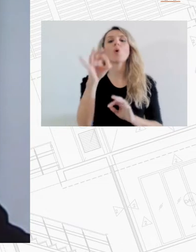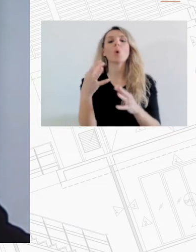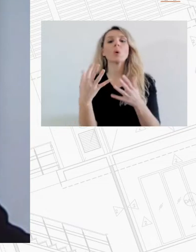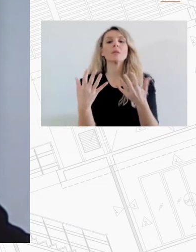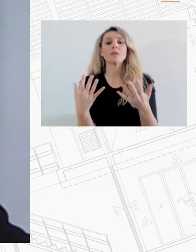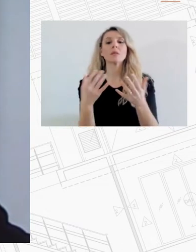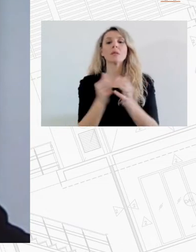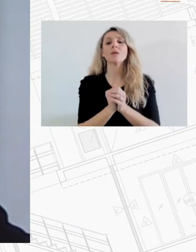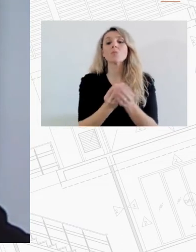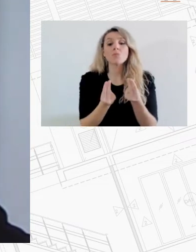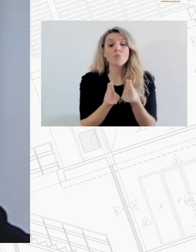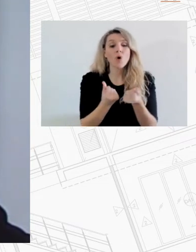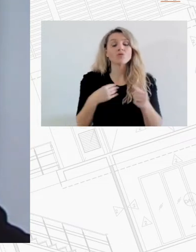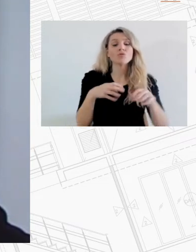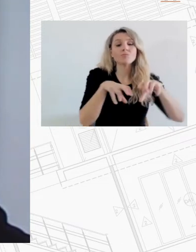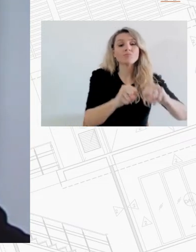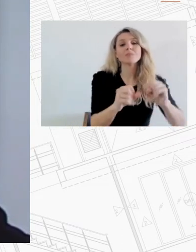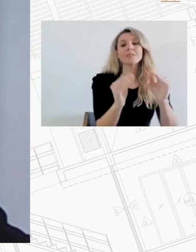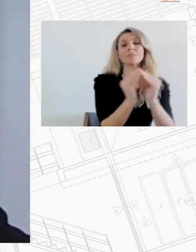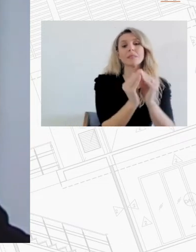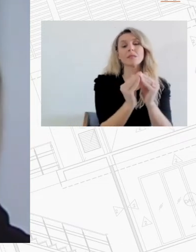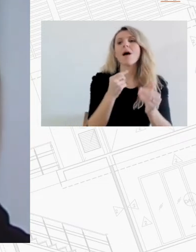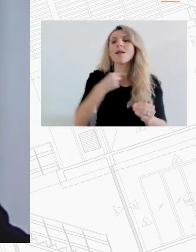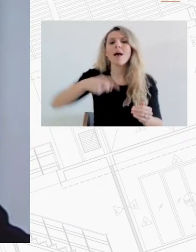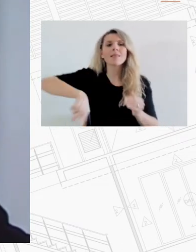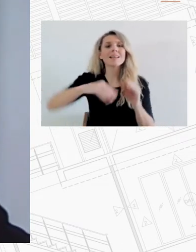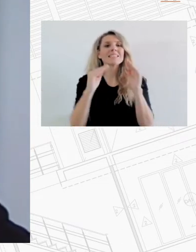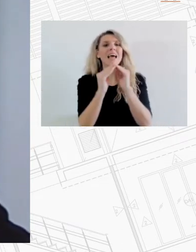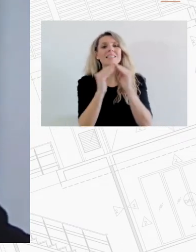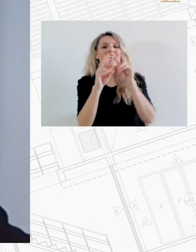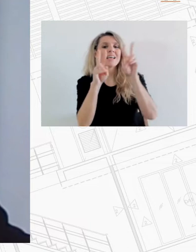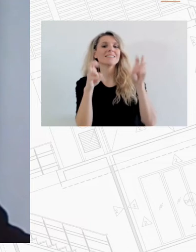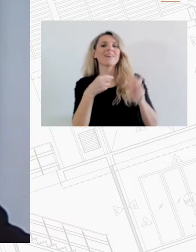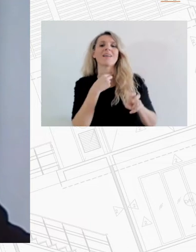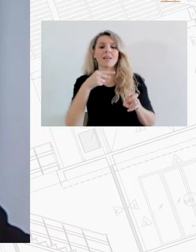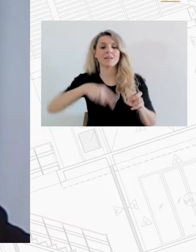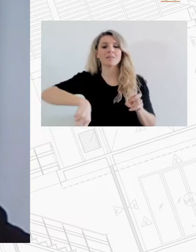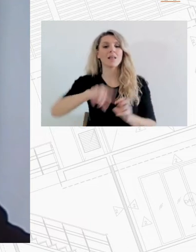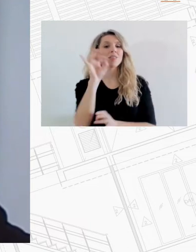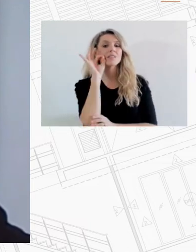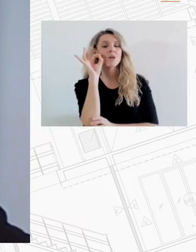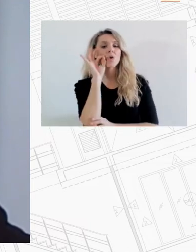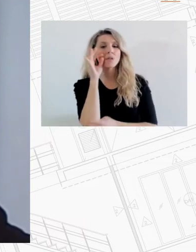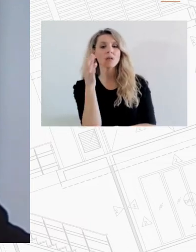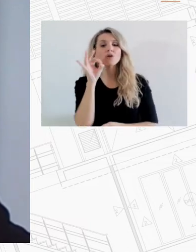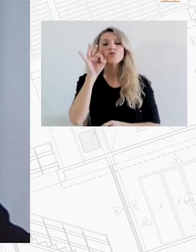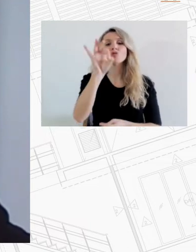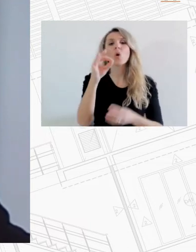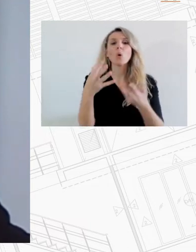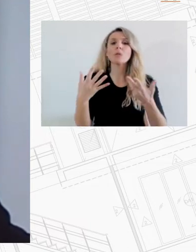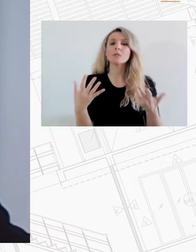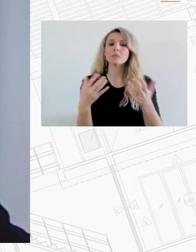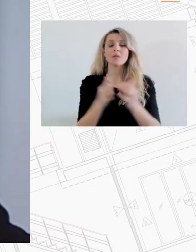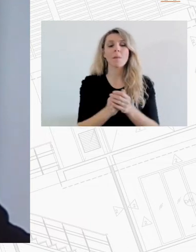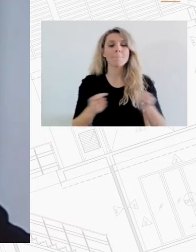αγοράς κατοικίας στις στεγαστικές ανάγκες στη Θεσσαλονίκη και θα αποτελέσει και μία βάση καλών πρακτικών για